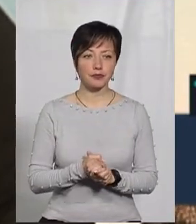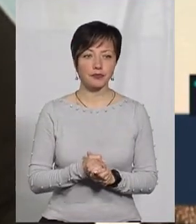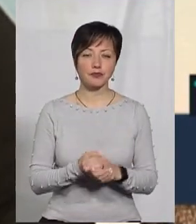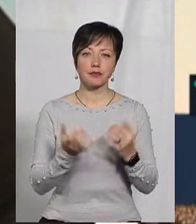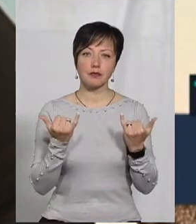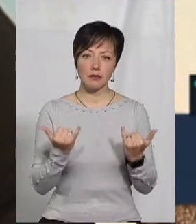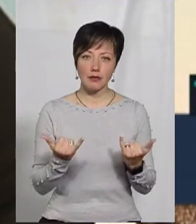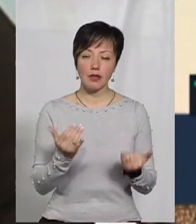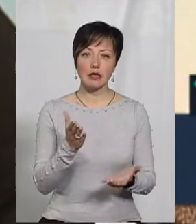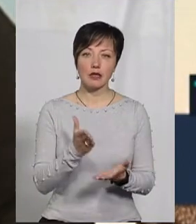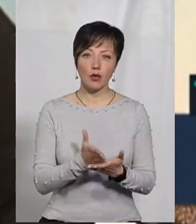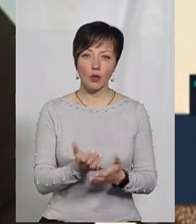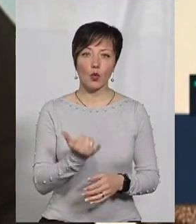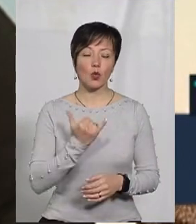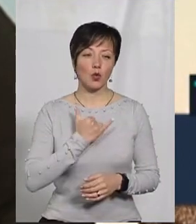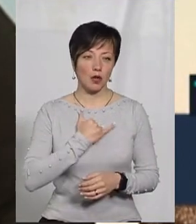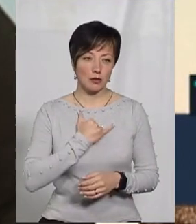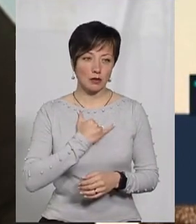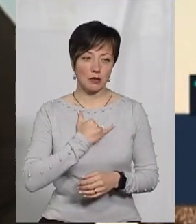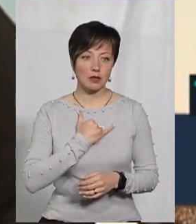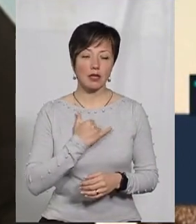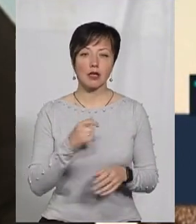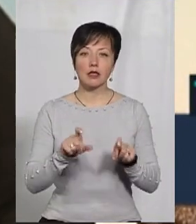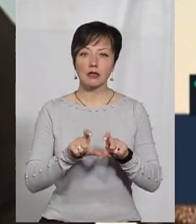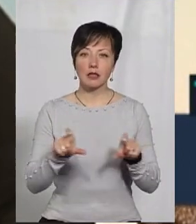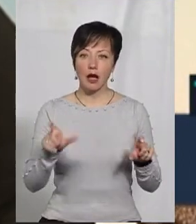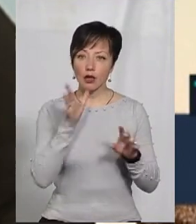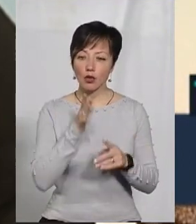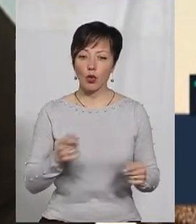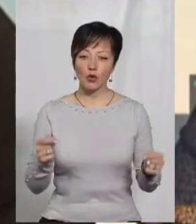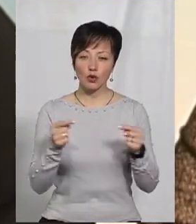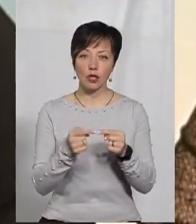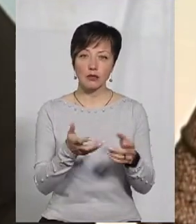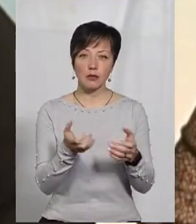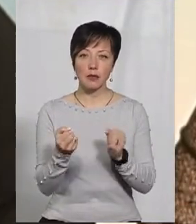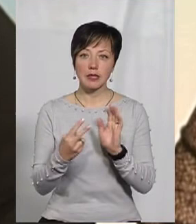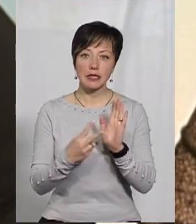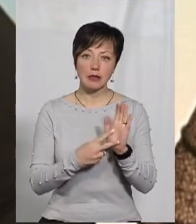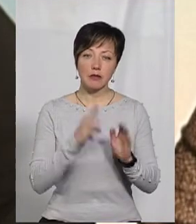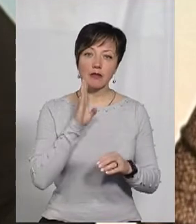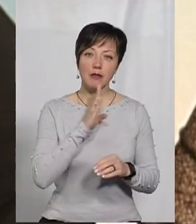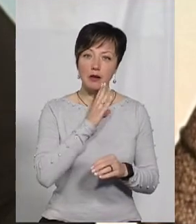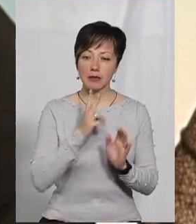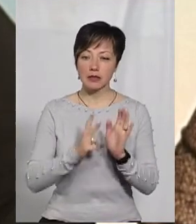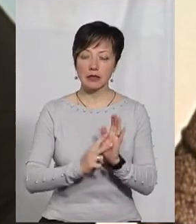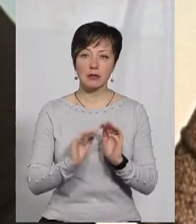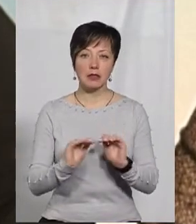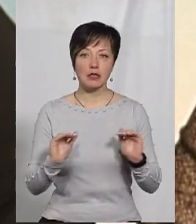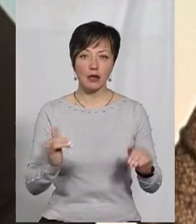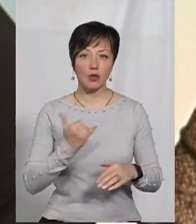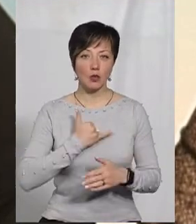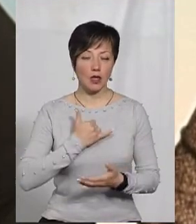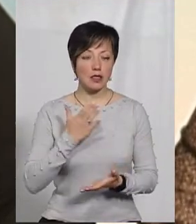Наразі вони знаходяться в нас. В нас заклад одночасно приймає сім мам і сім дітей, які в нас